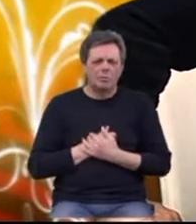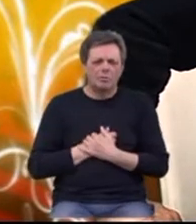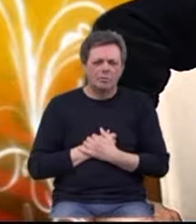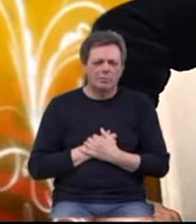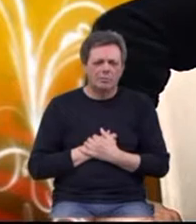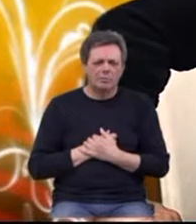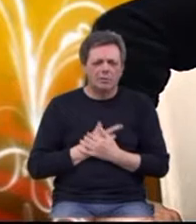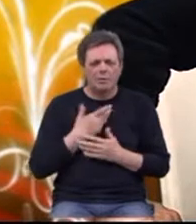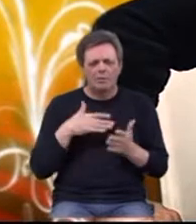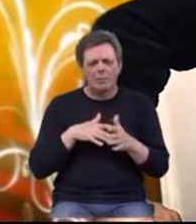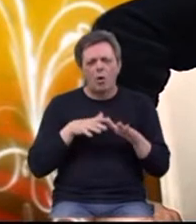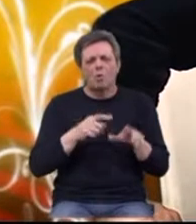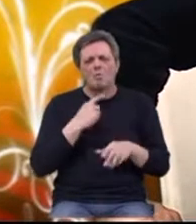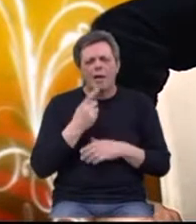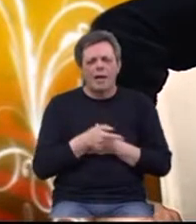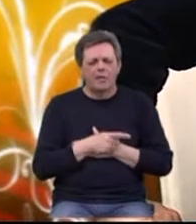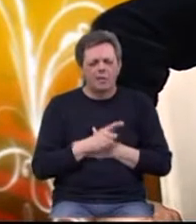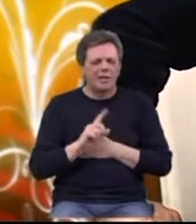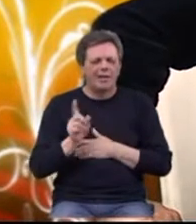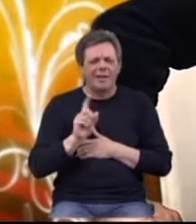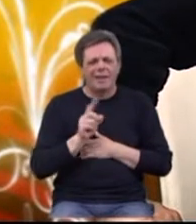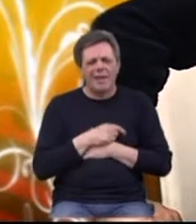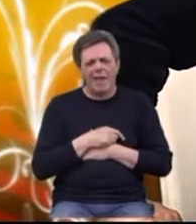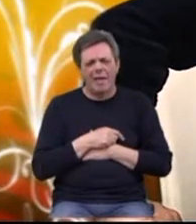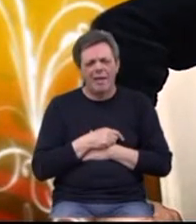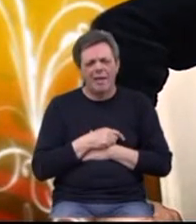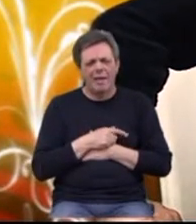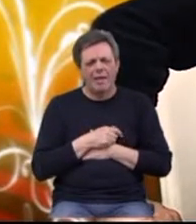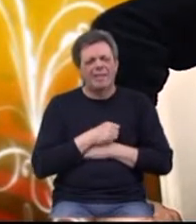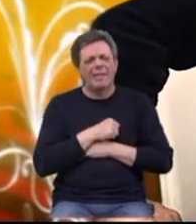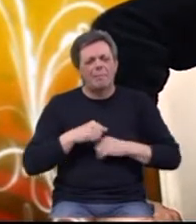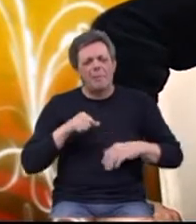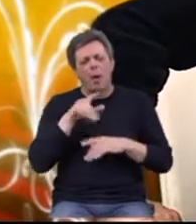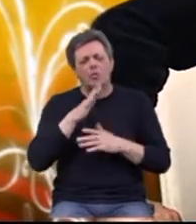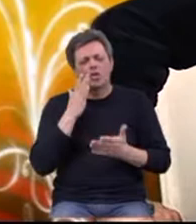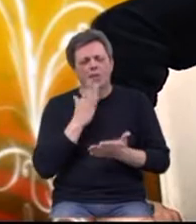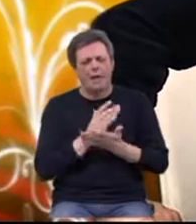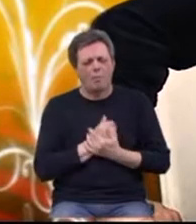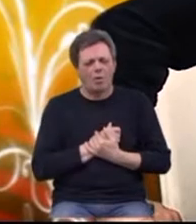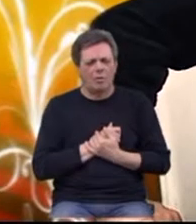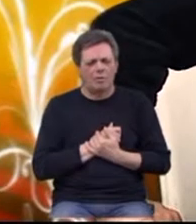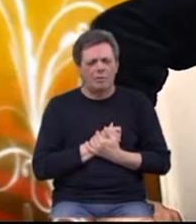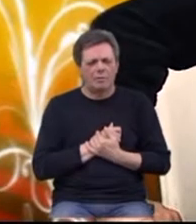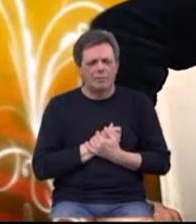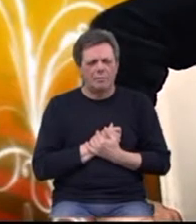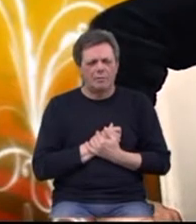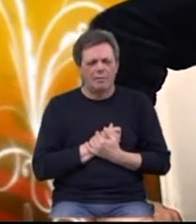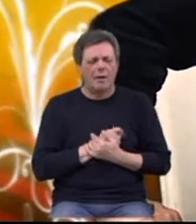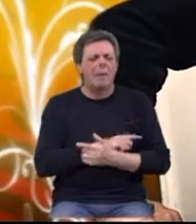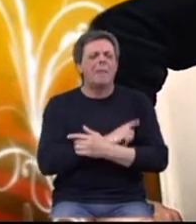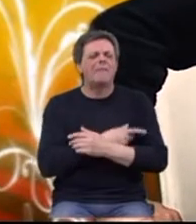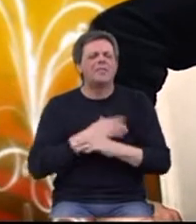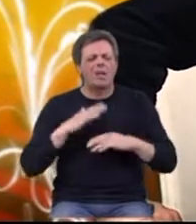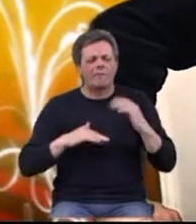trebalo ljudima reći. Dakle, nije da debljina utječe samo na fizičke